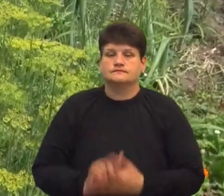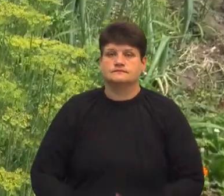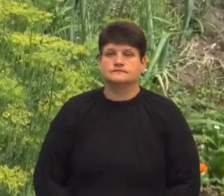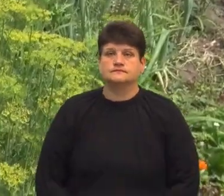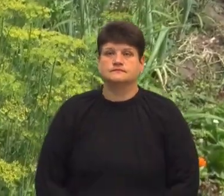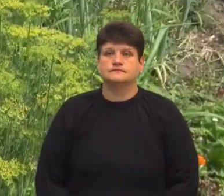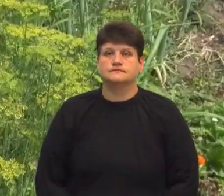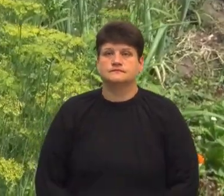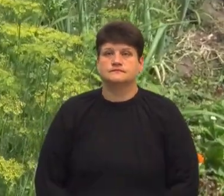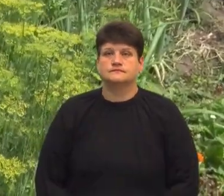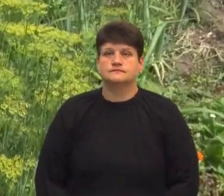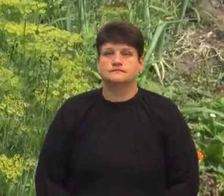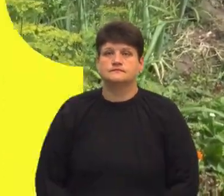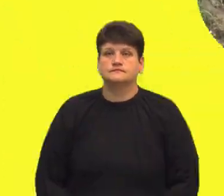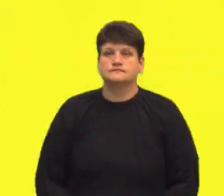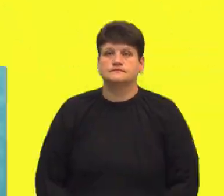Тернопільщина.